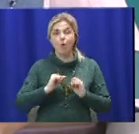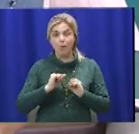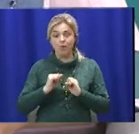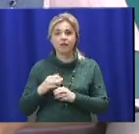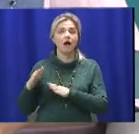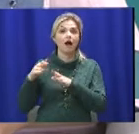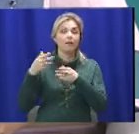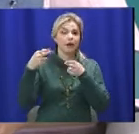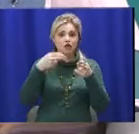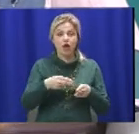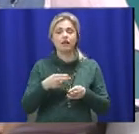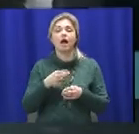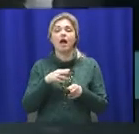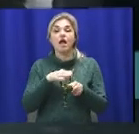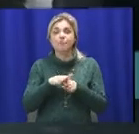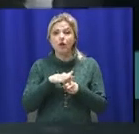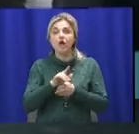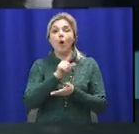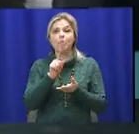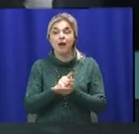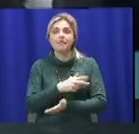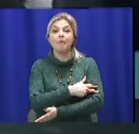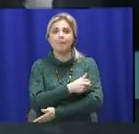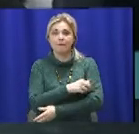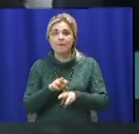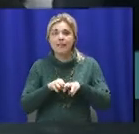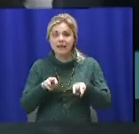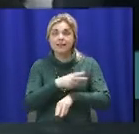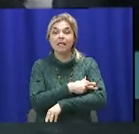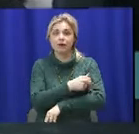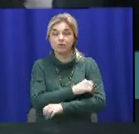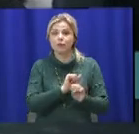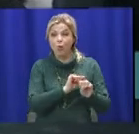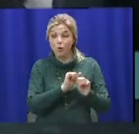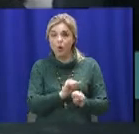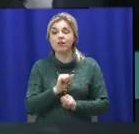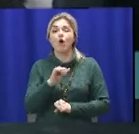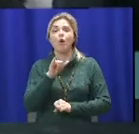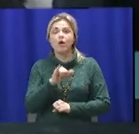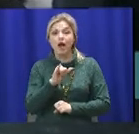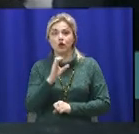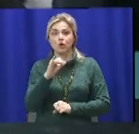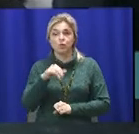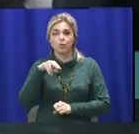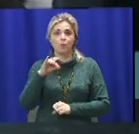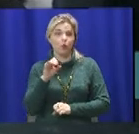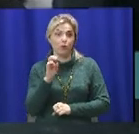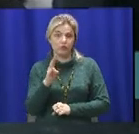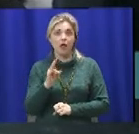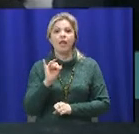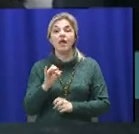міністра охорони здоров'я України Уляна Супрун. На зустрічі зі студентами та медпрацівниками розповіла про деякі